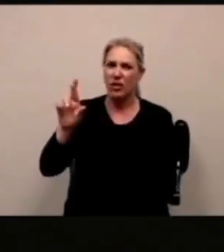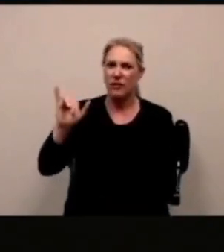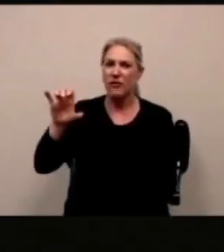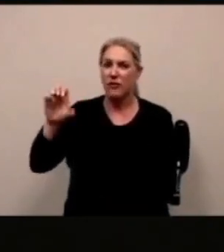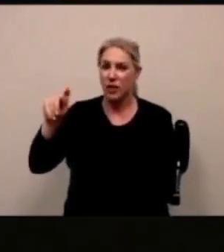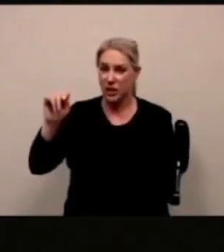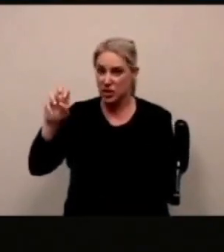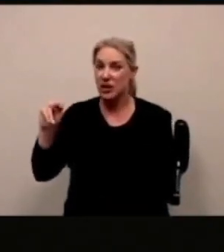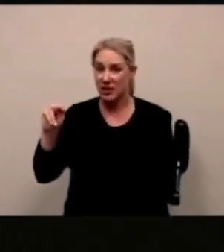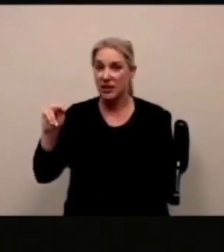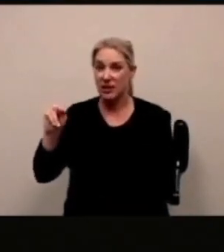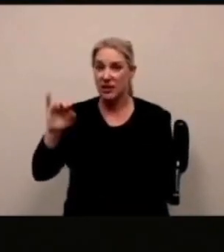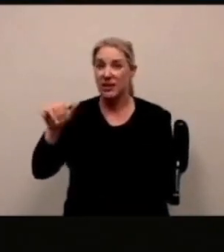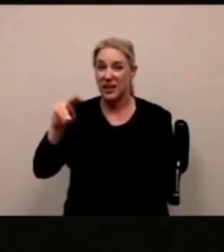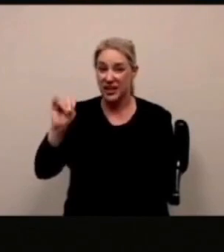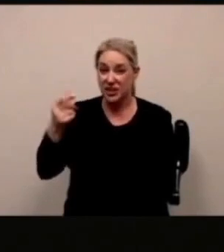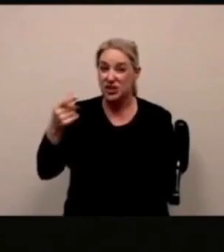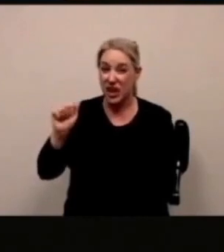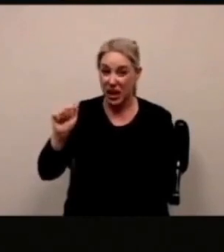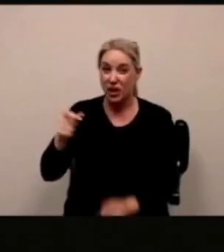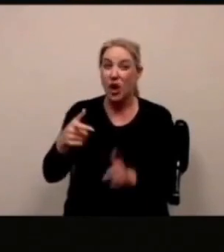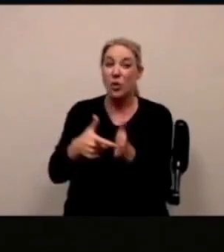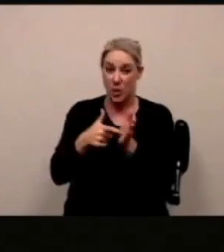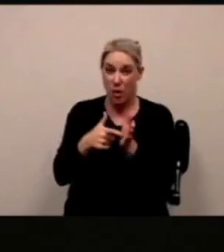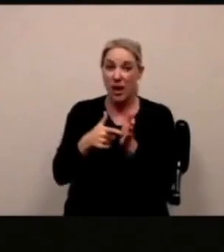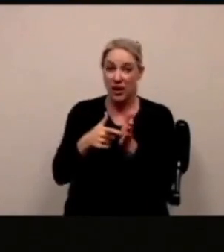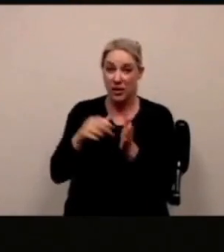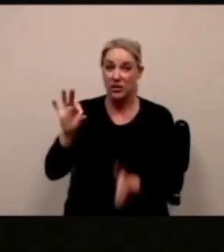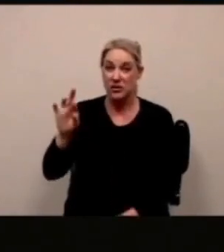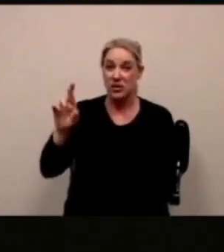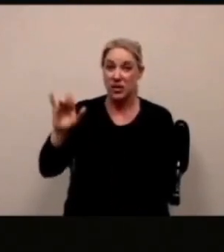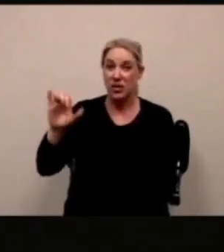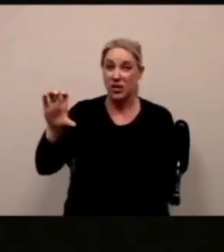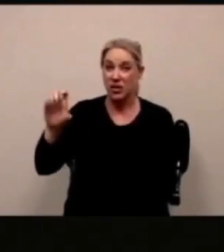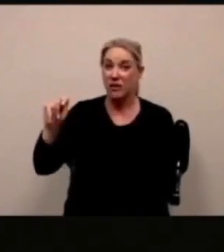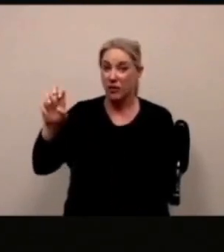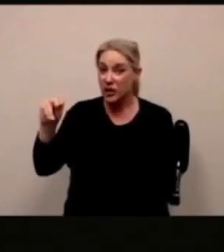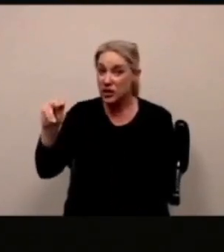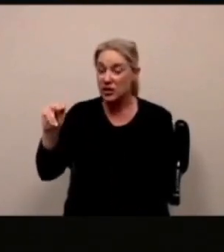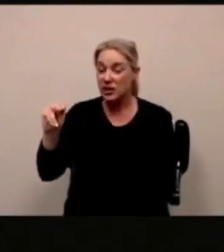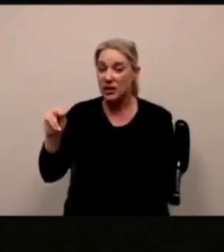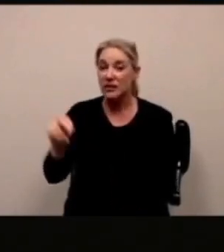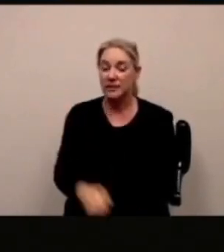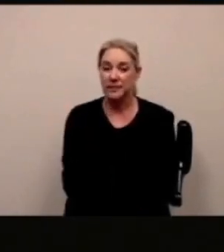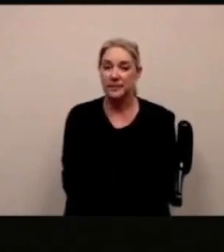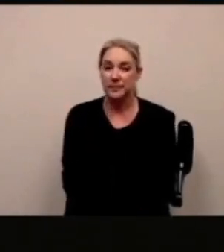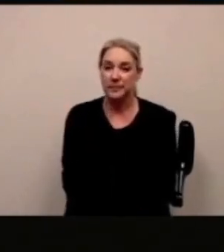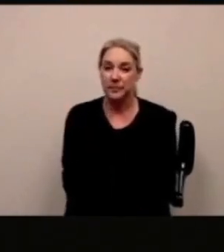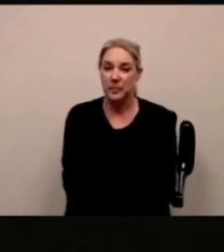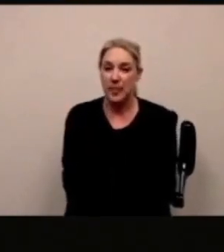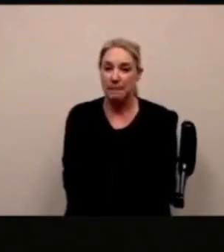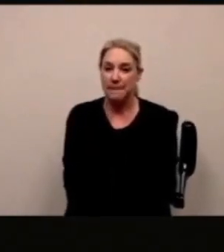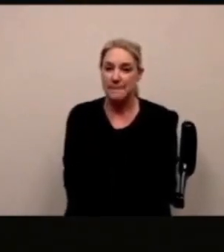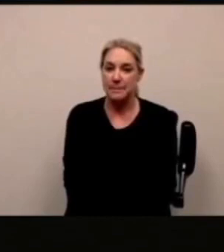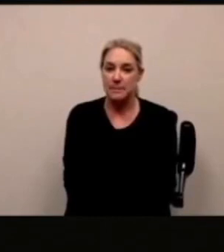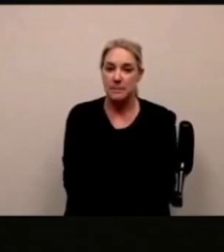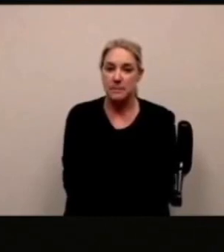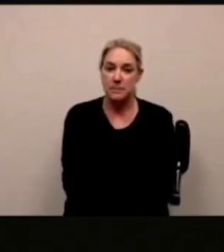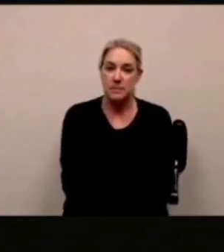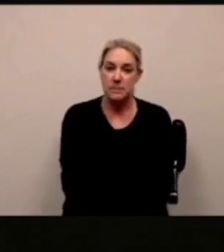si il Jenga si può giocare il Jenga con lo Scratch bisogna migliorare il tema della frizione perché la Jenga